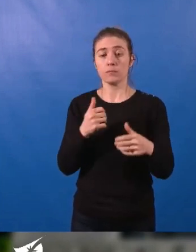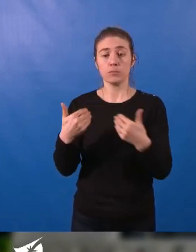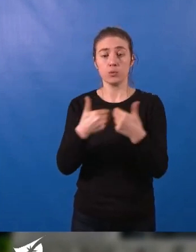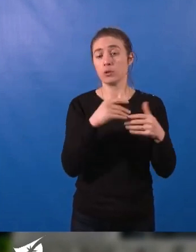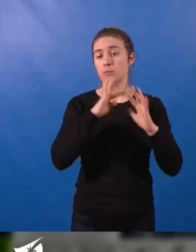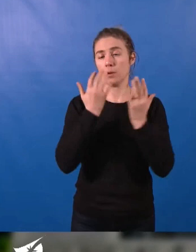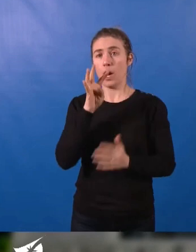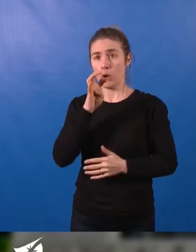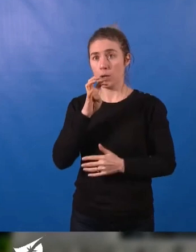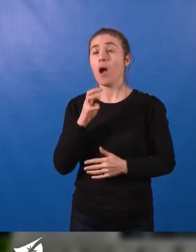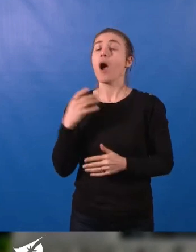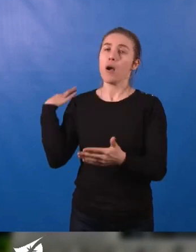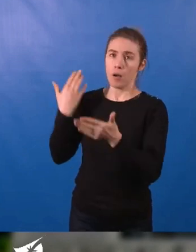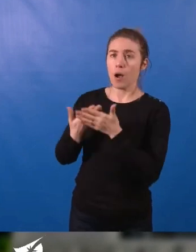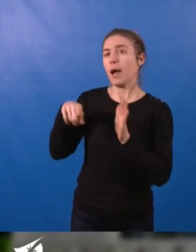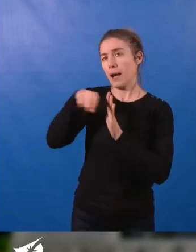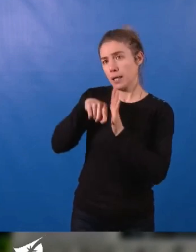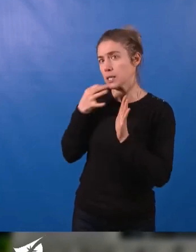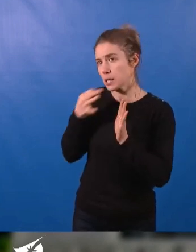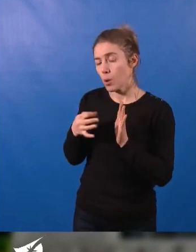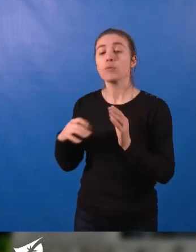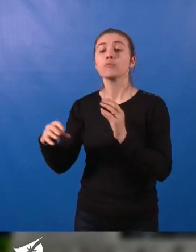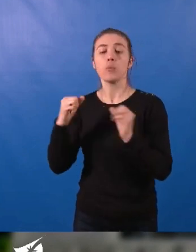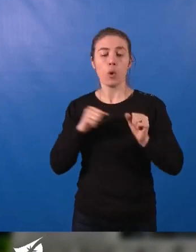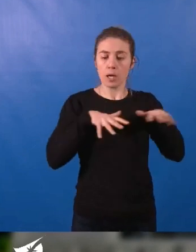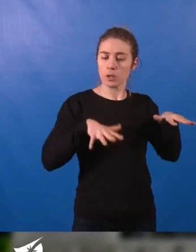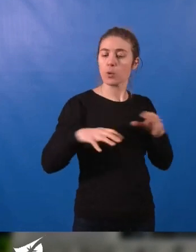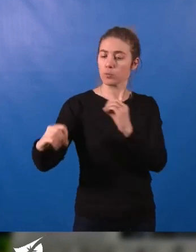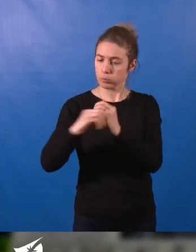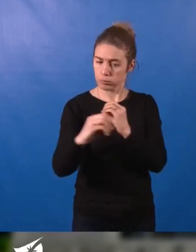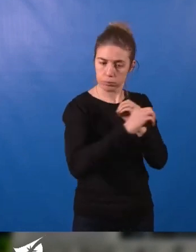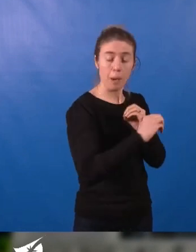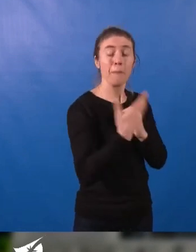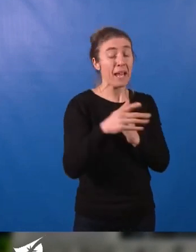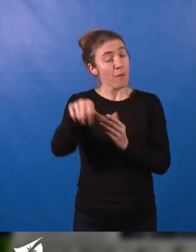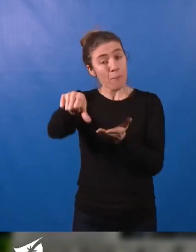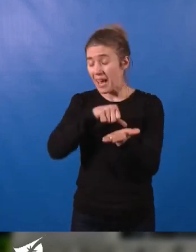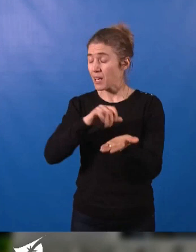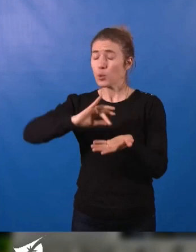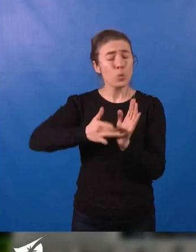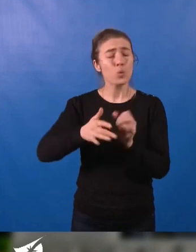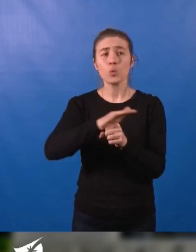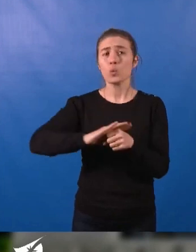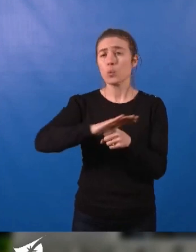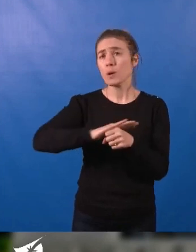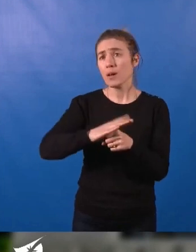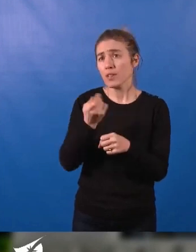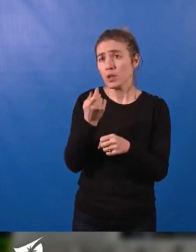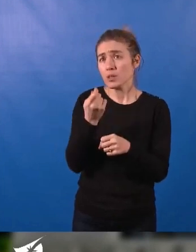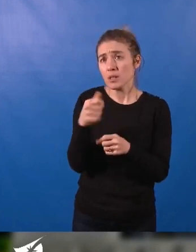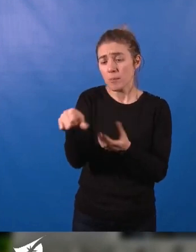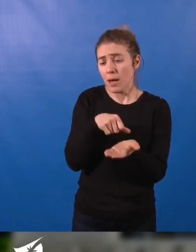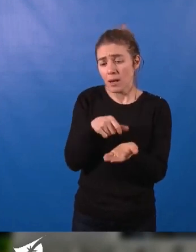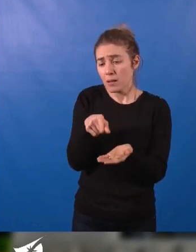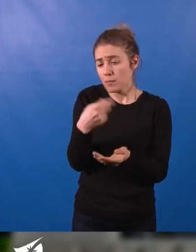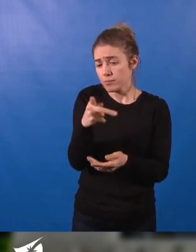précédente autorisait le raccordement au réseau, mais avec une prise en charge totale financière par ces mêmes usagers. Pour vous donner